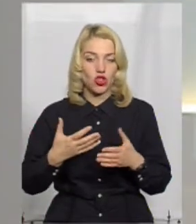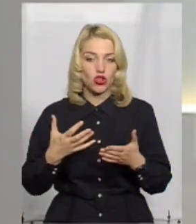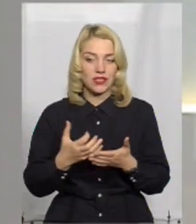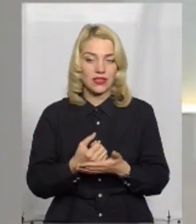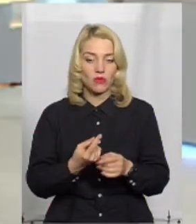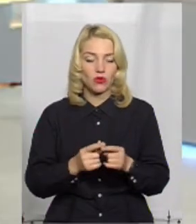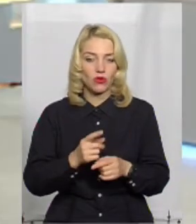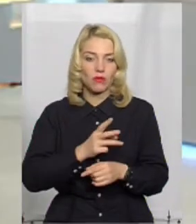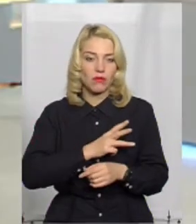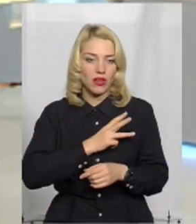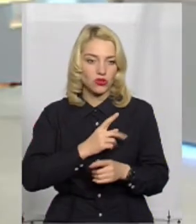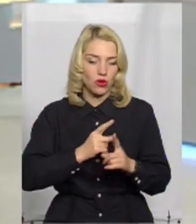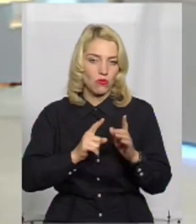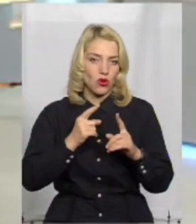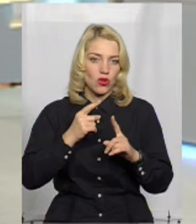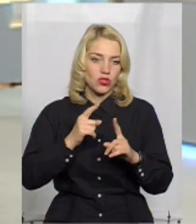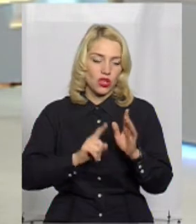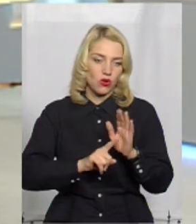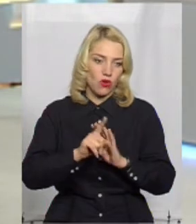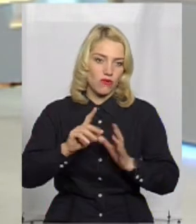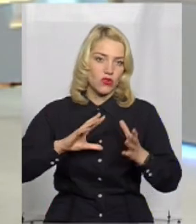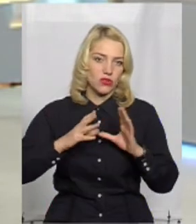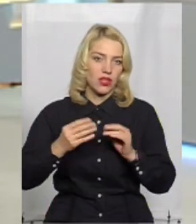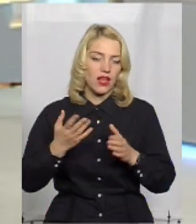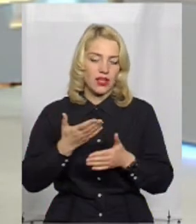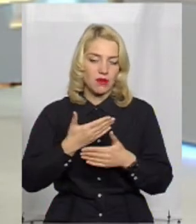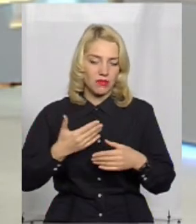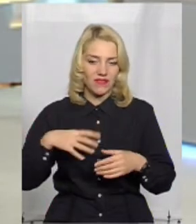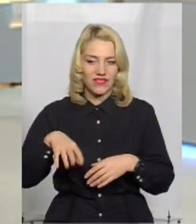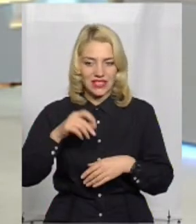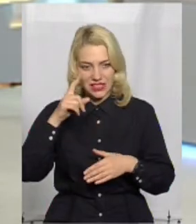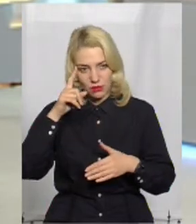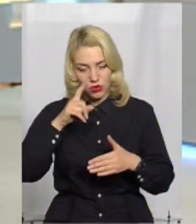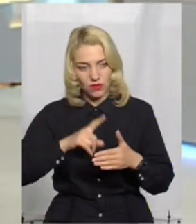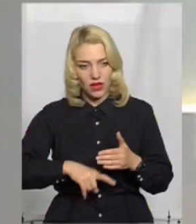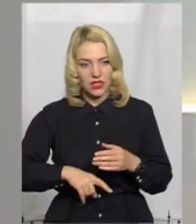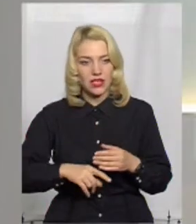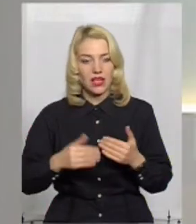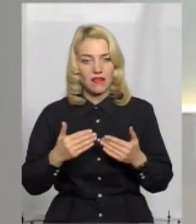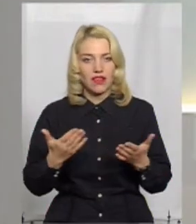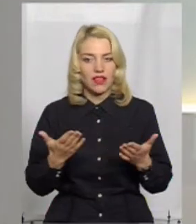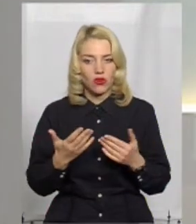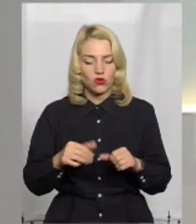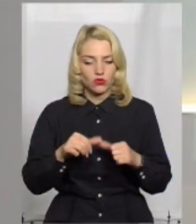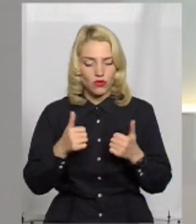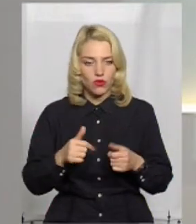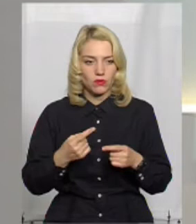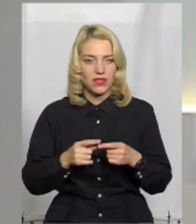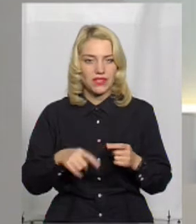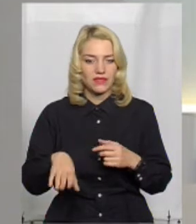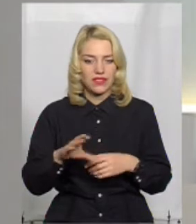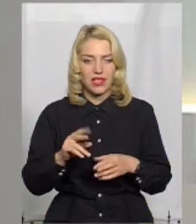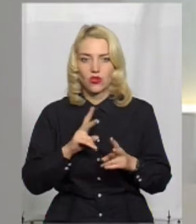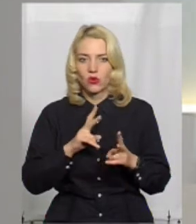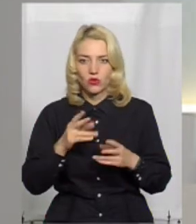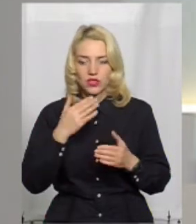бажаного початкового результату, на який ми всі надіялися і Ви якось оформили це все? До когось звернулися?